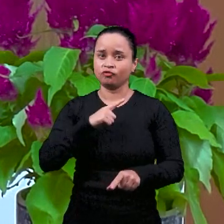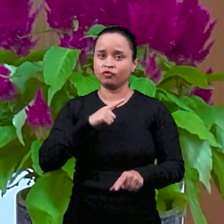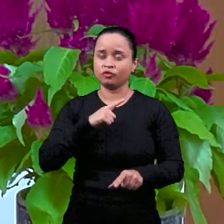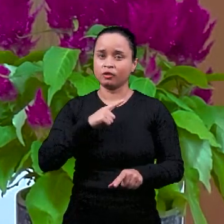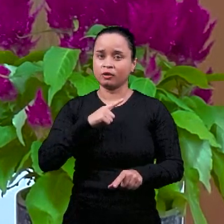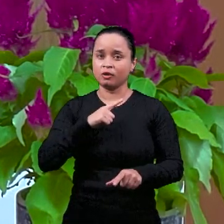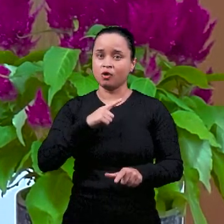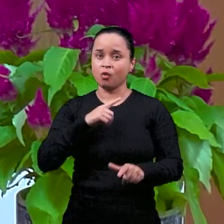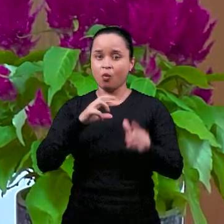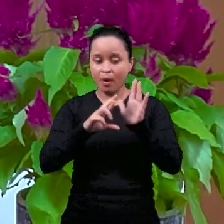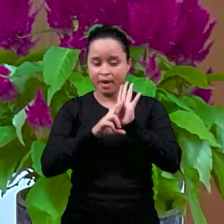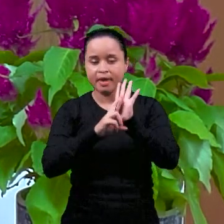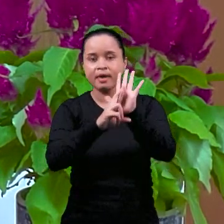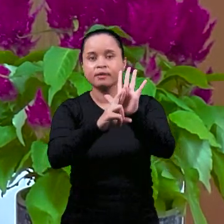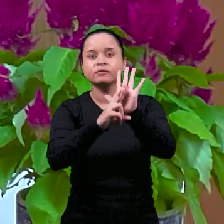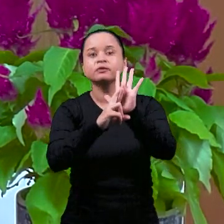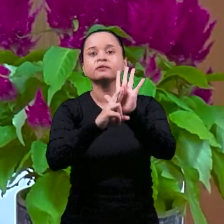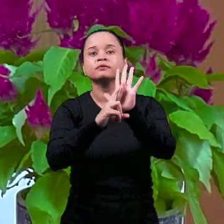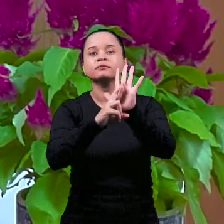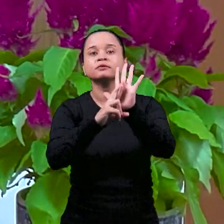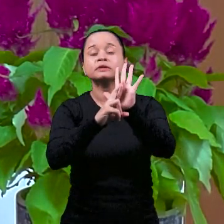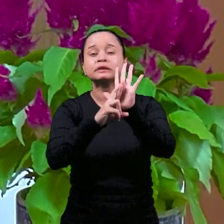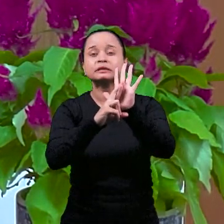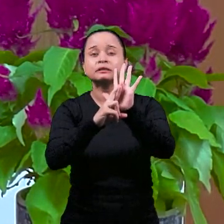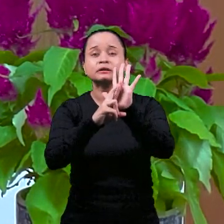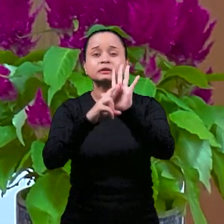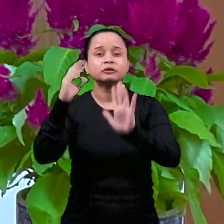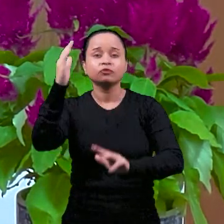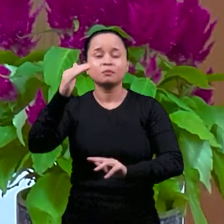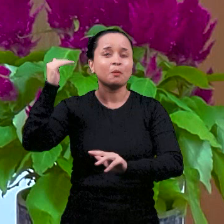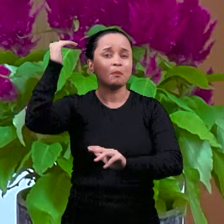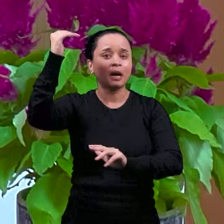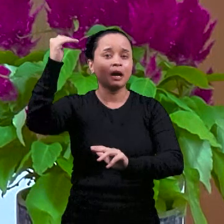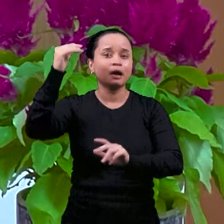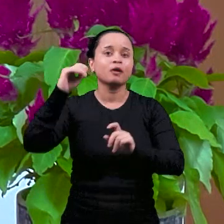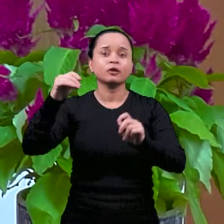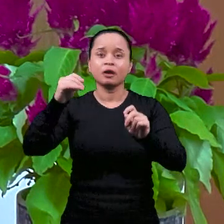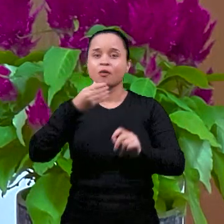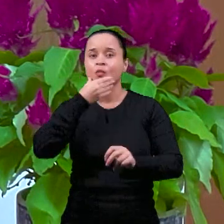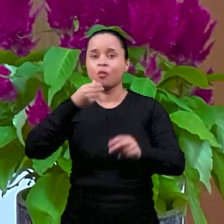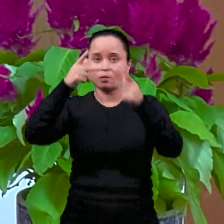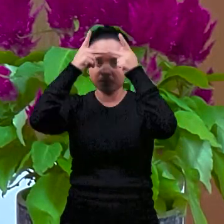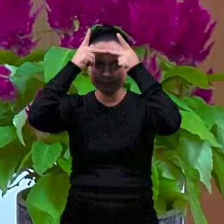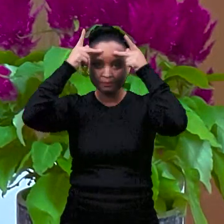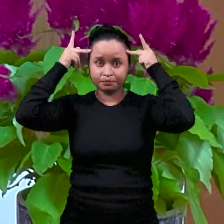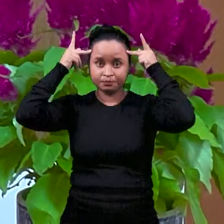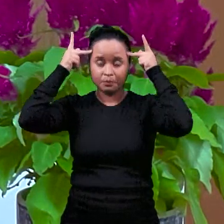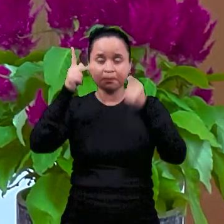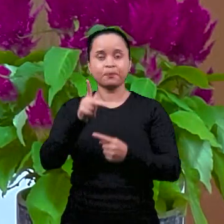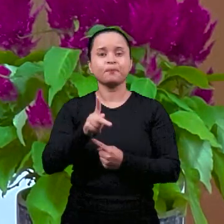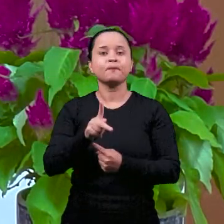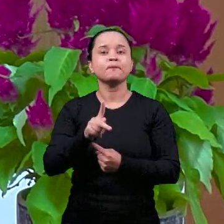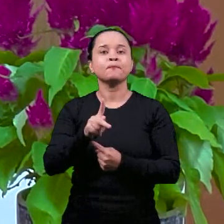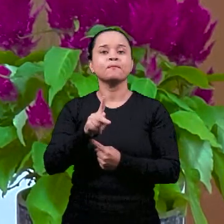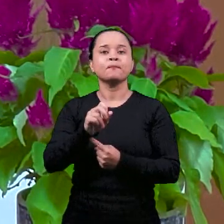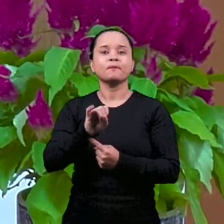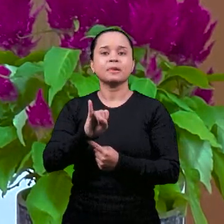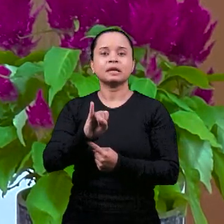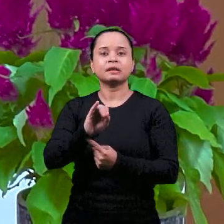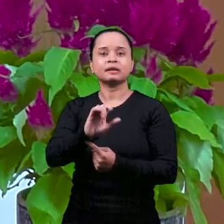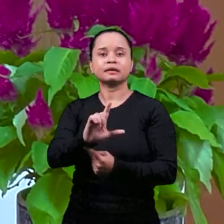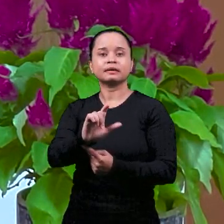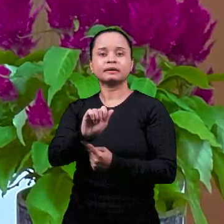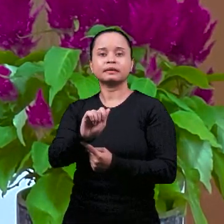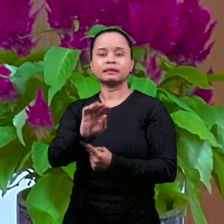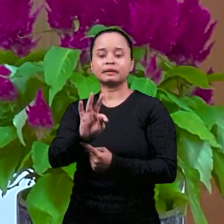Это был Понтий Пилат, он был прокуратором. В истории он был известен,